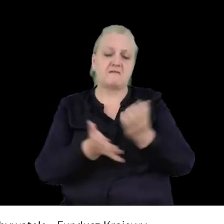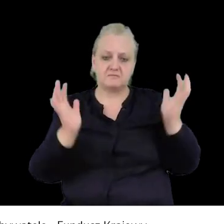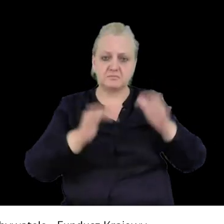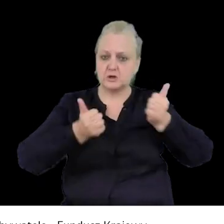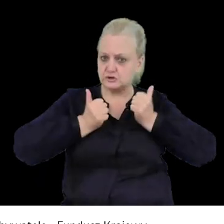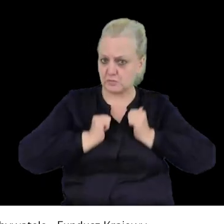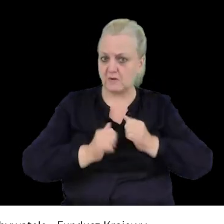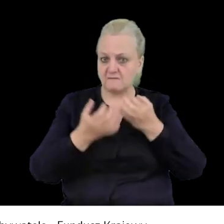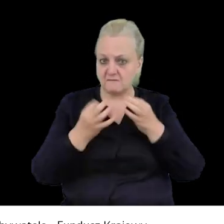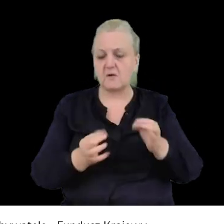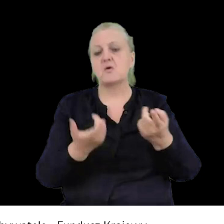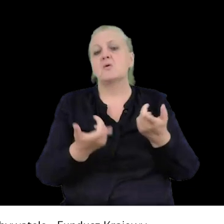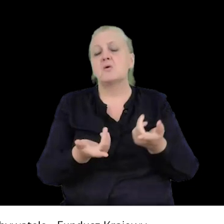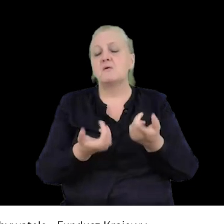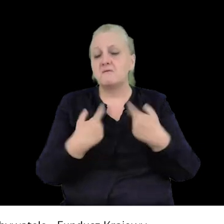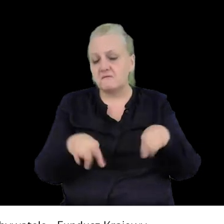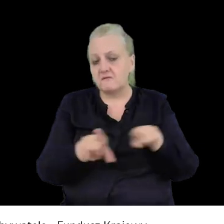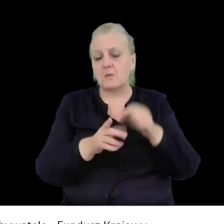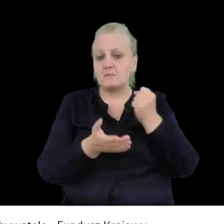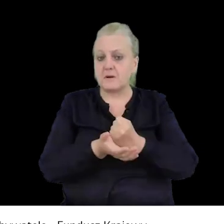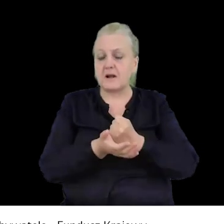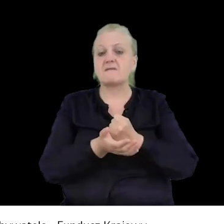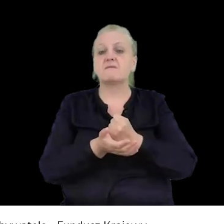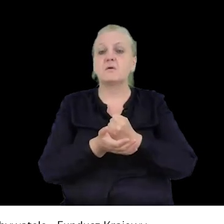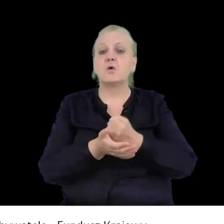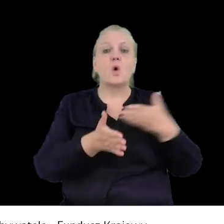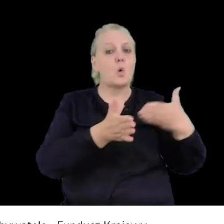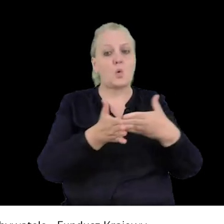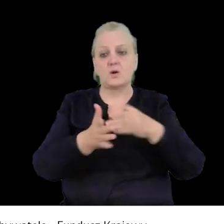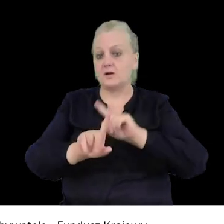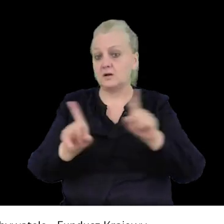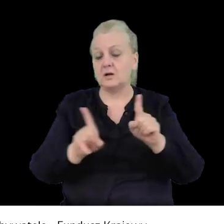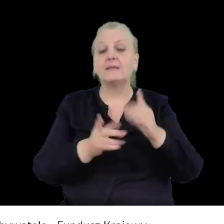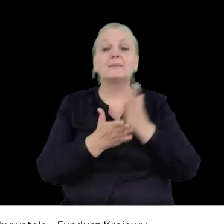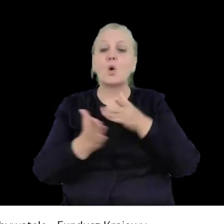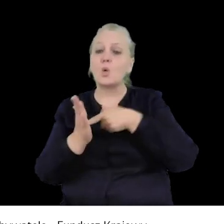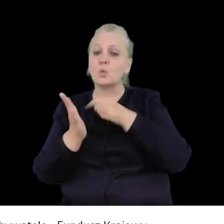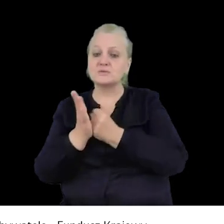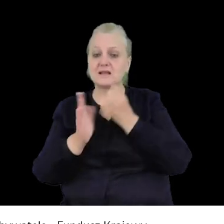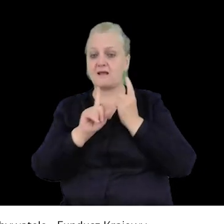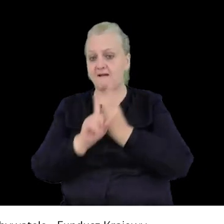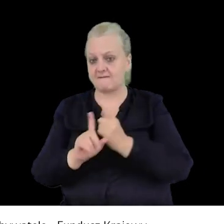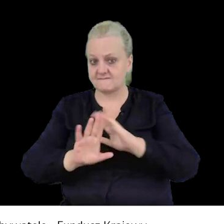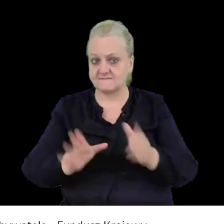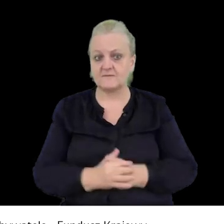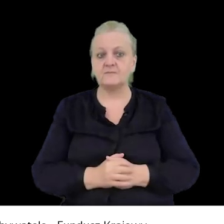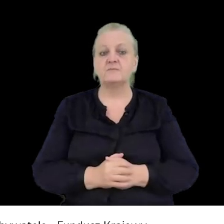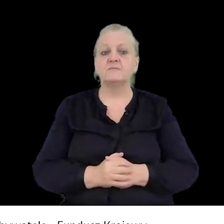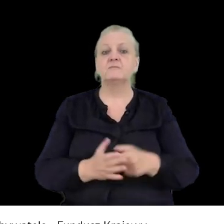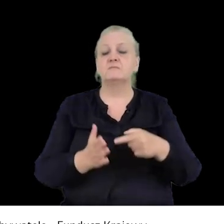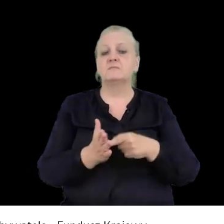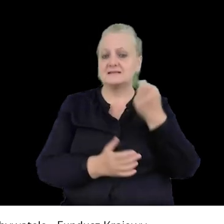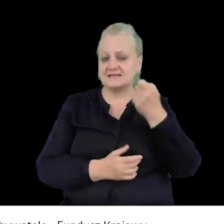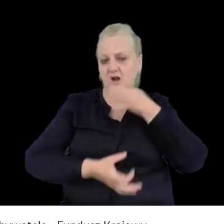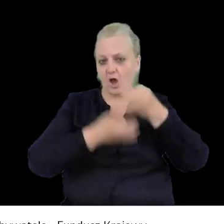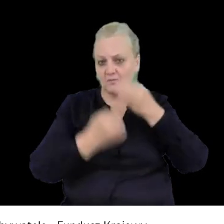na wykonywanie tego prawa. Nie mogą być nałożone ograniczenia innej już stanu w ustawie i dalej. O tych ograniczeniach będę za chwilę